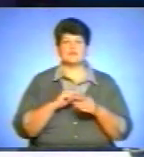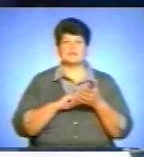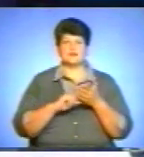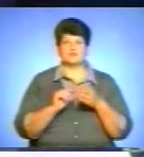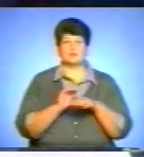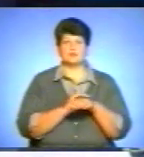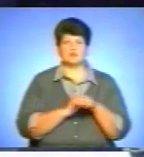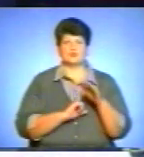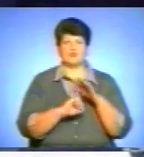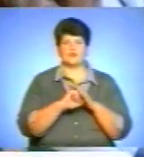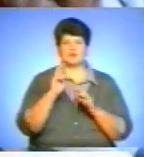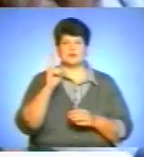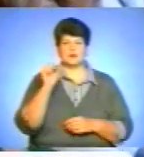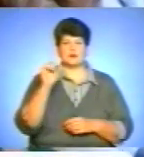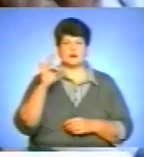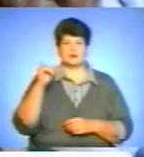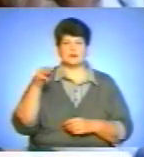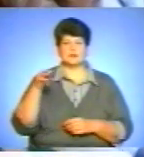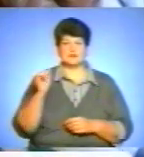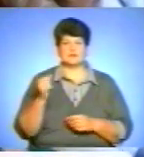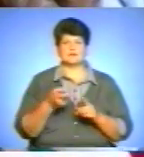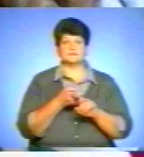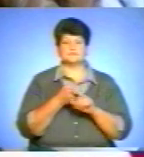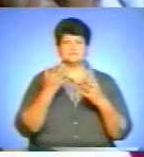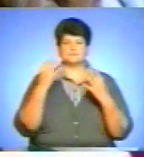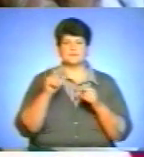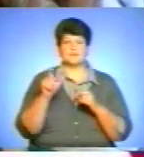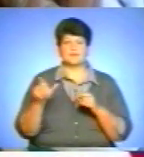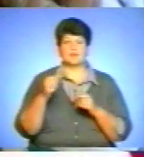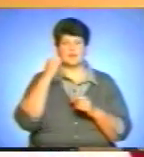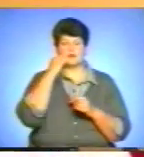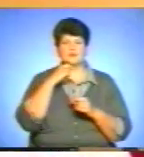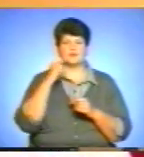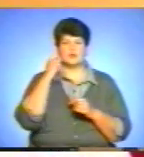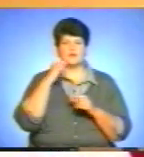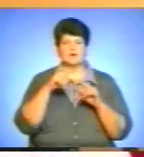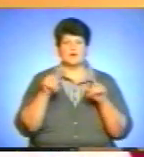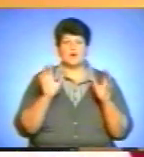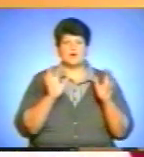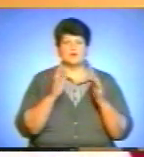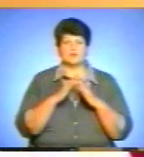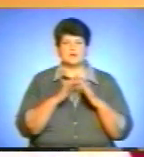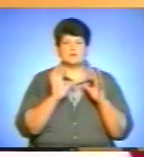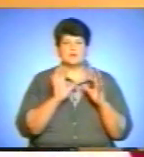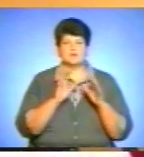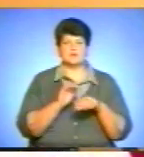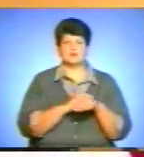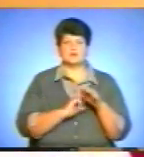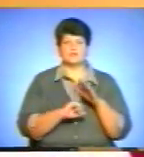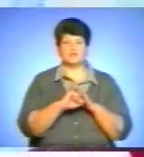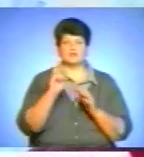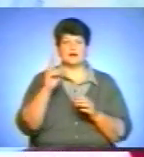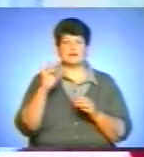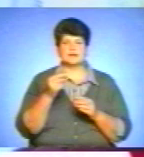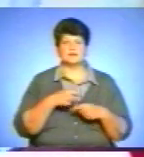фонді «Карітас». З нагоди Дня людей похилого віку та в рамках проєкту «Домашнія опіка» благодійний фонд «Карітас» пригости